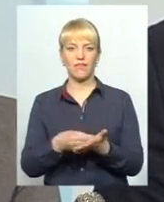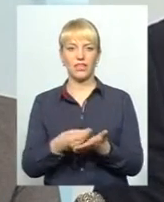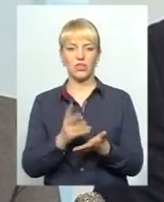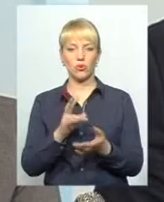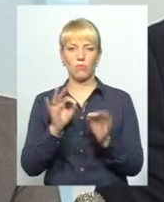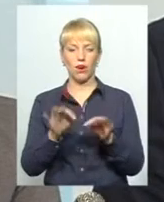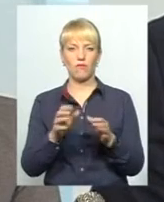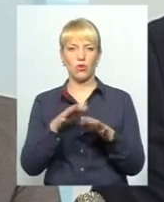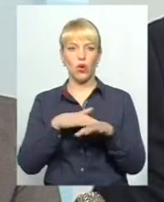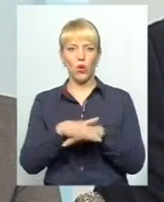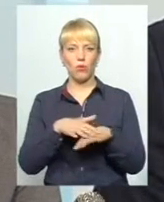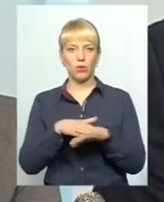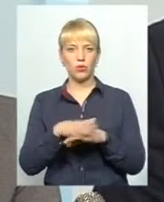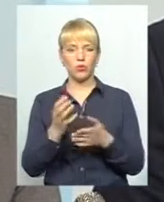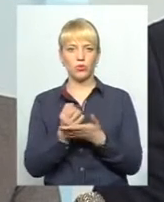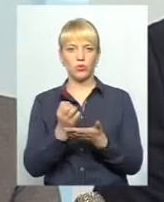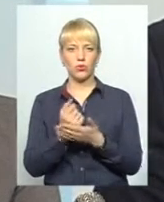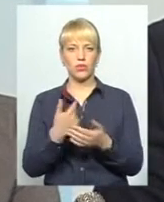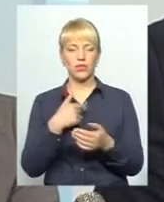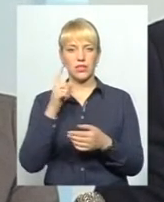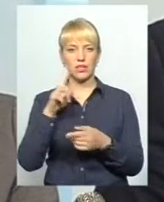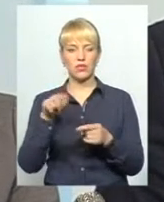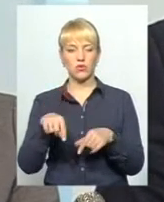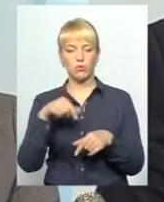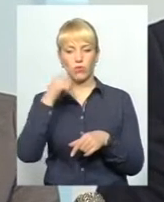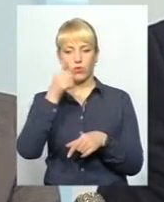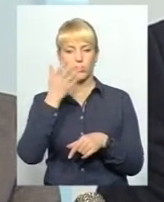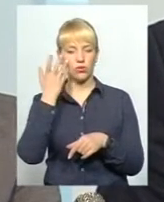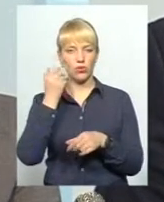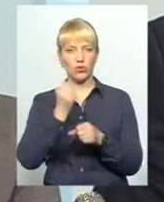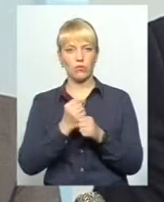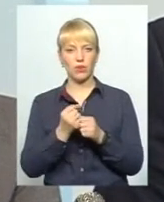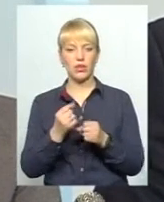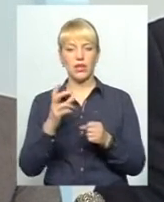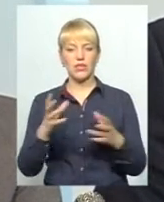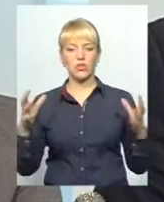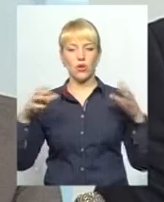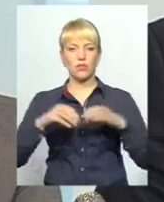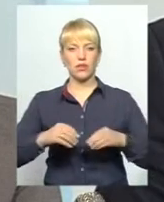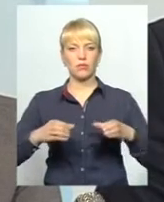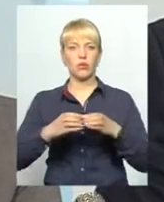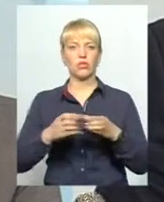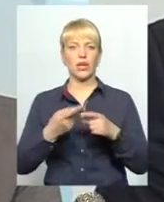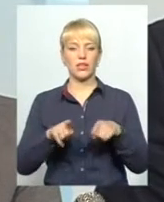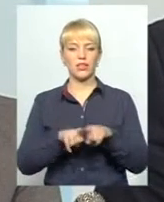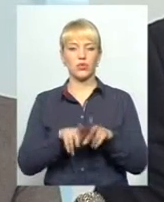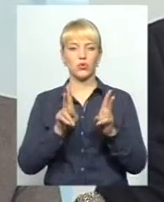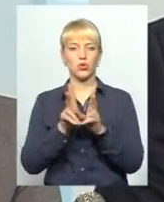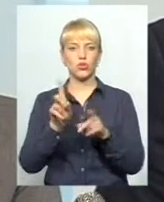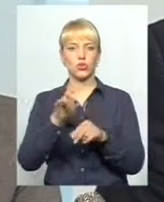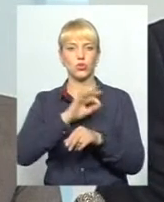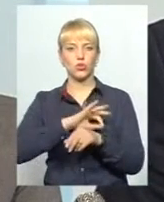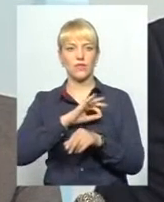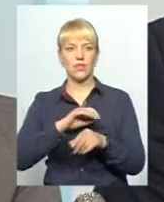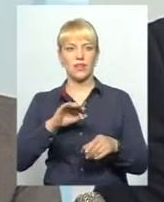облікує доходи? Ви знаєте, що в цьому році ми, коли робили з об'єднаними громадами такі зустрічі, які стосувалися використання